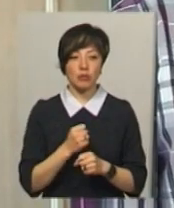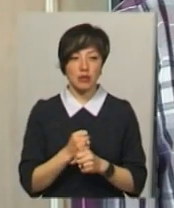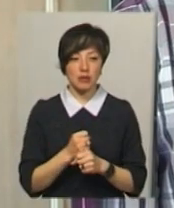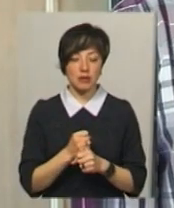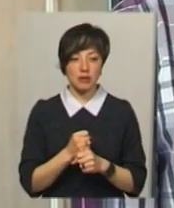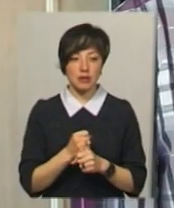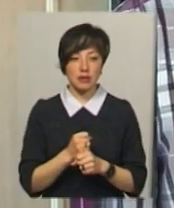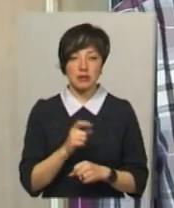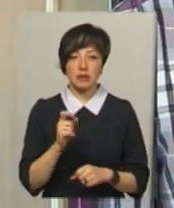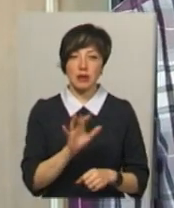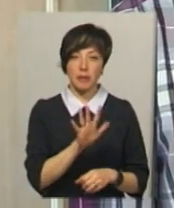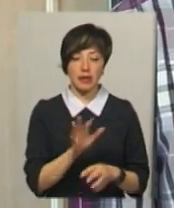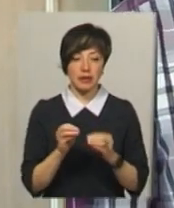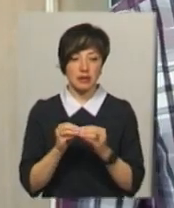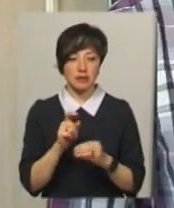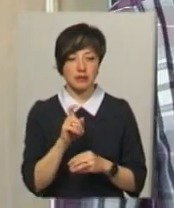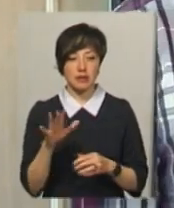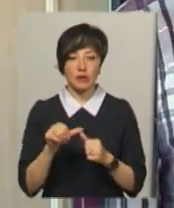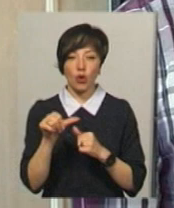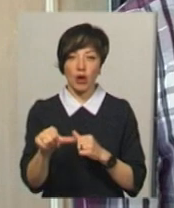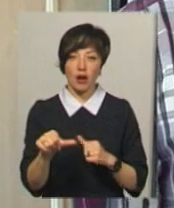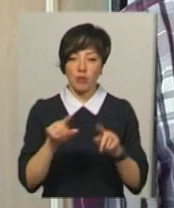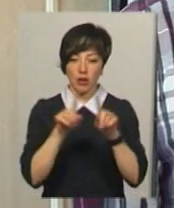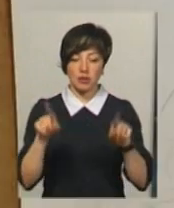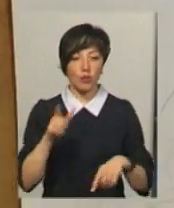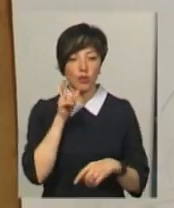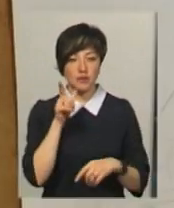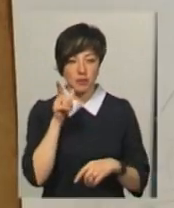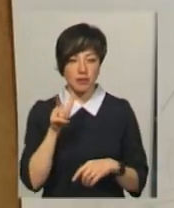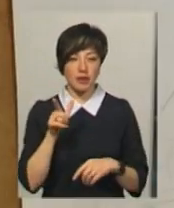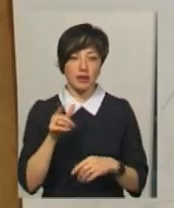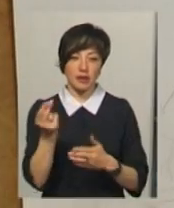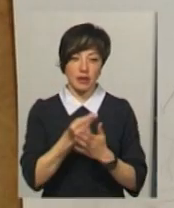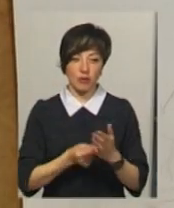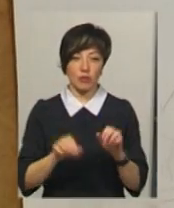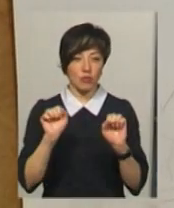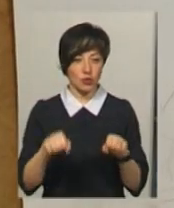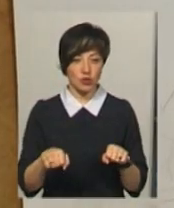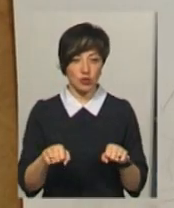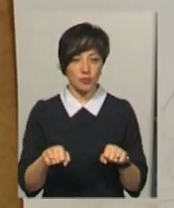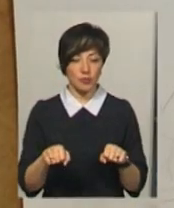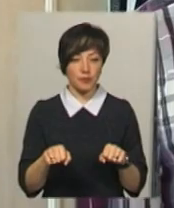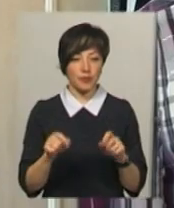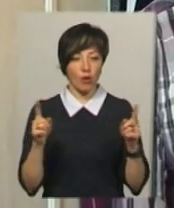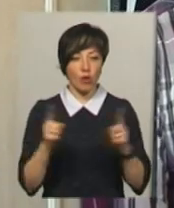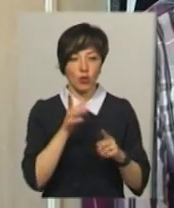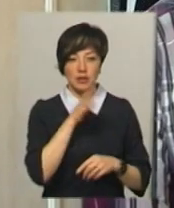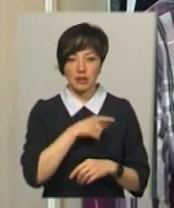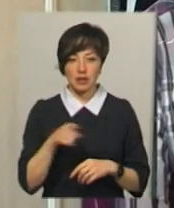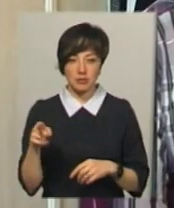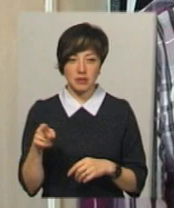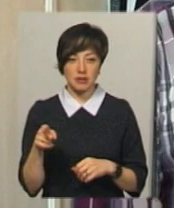за 5-10 хвилин на окремому листі, карандашом, олівцем. І ми можемо в короткі строки